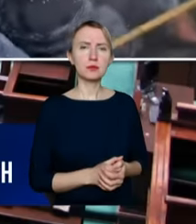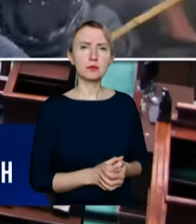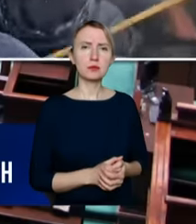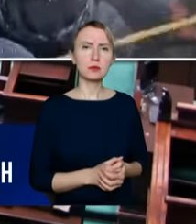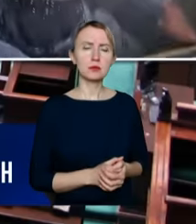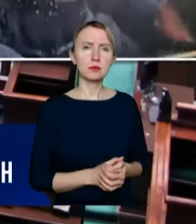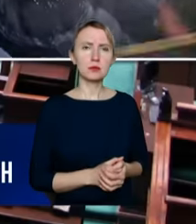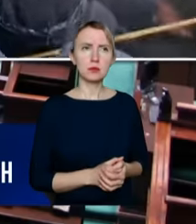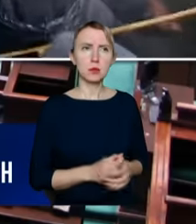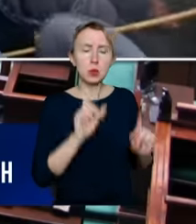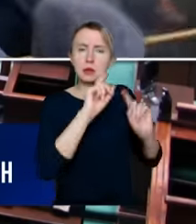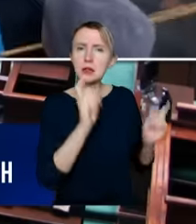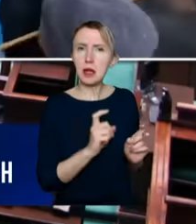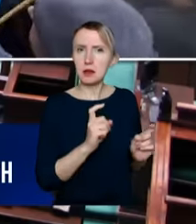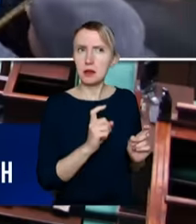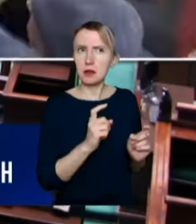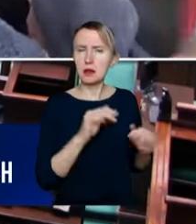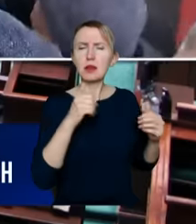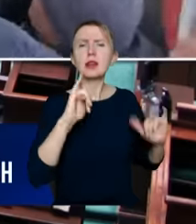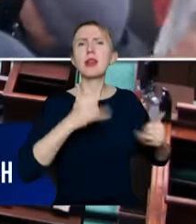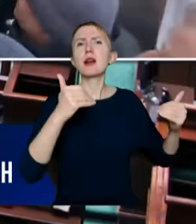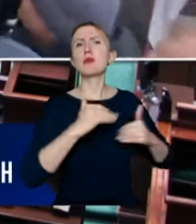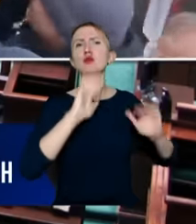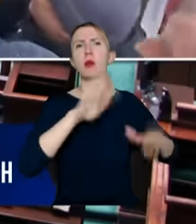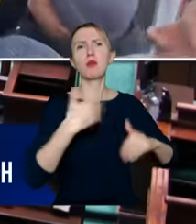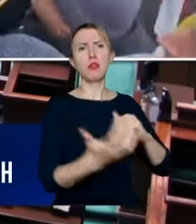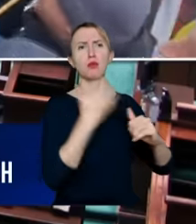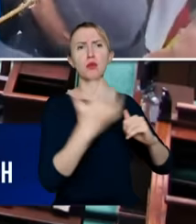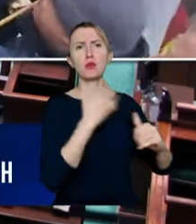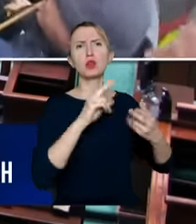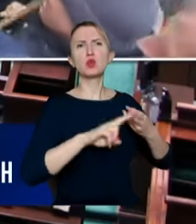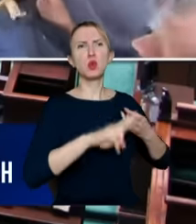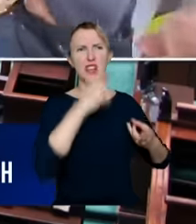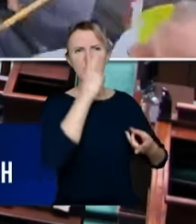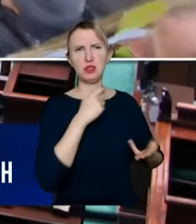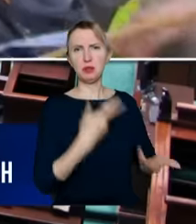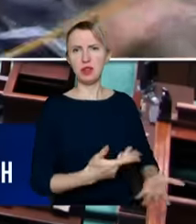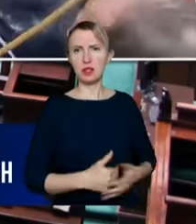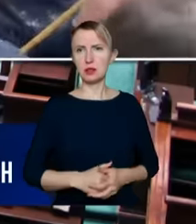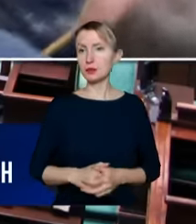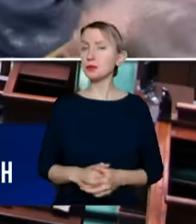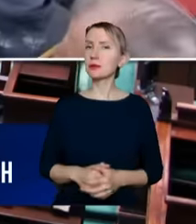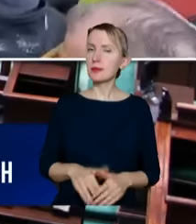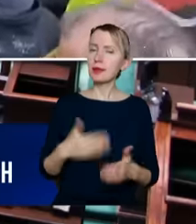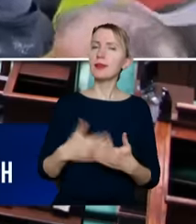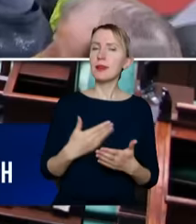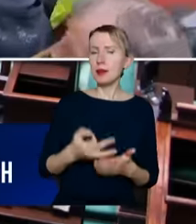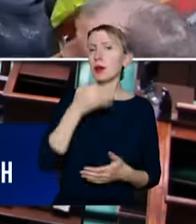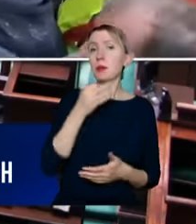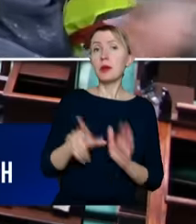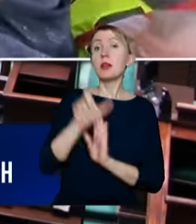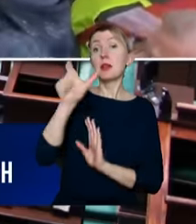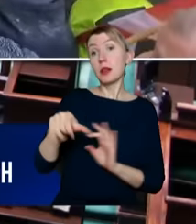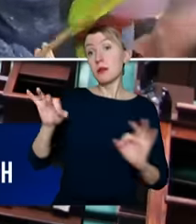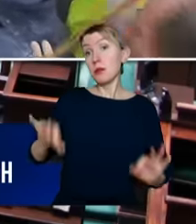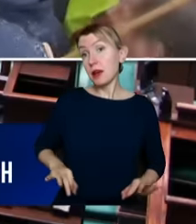jakaś zagadka, jak można było wpuścić cukier, który śmierdzi. No, dlatego to jest pytanie już do, czy do Pana